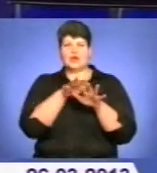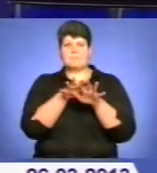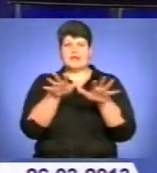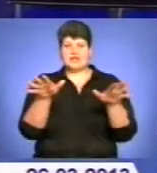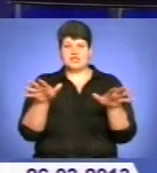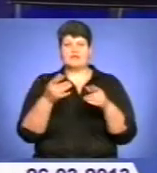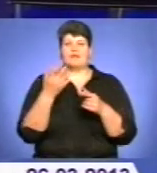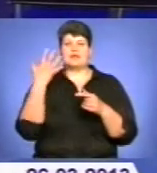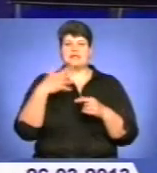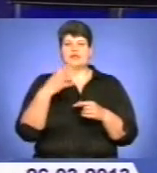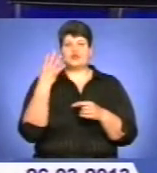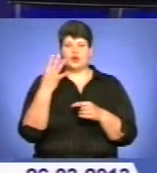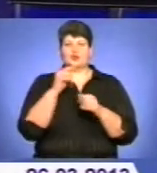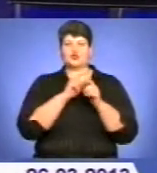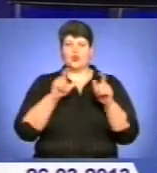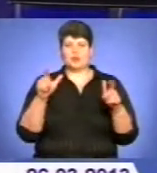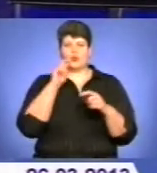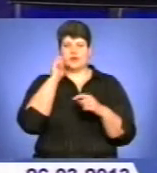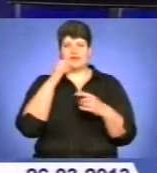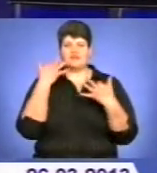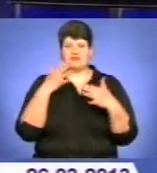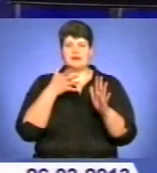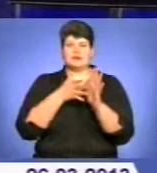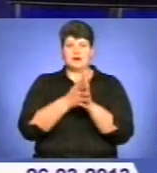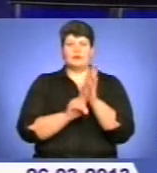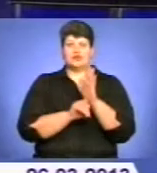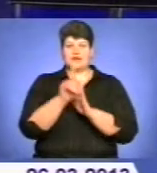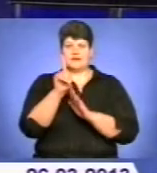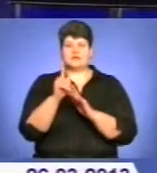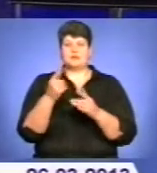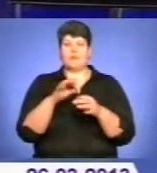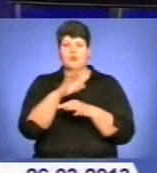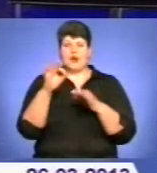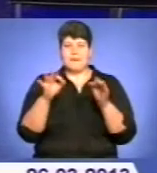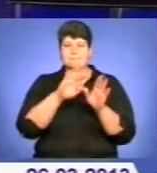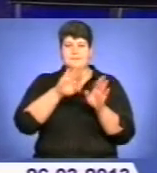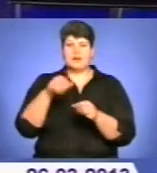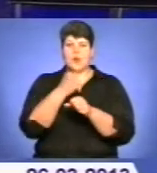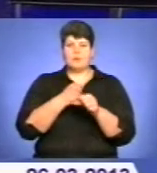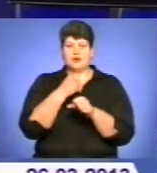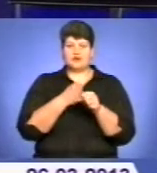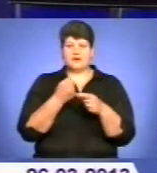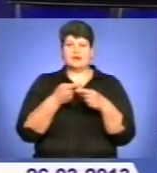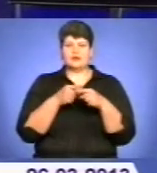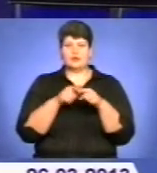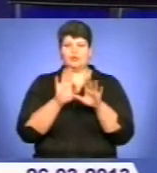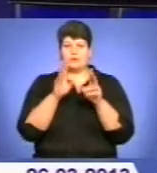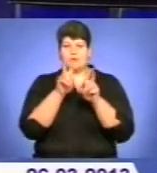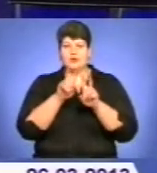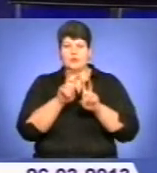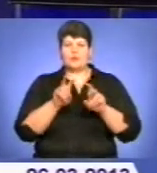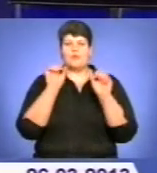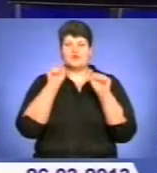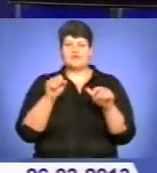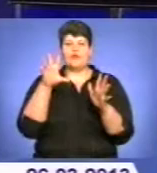у 54 школах України реалізується пілотний проєкт. Після опрацювання технологічної моделі буде проаналізована можливість